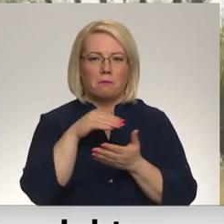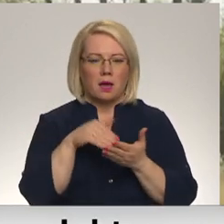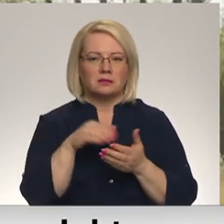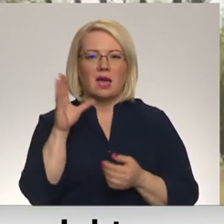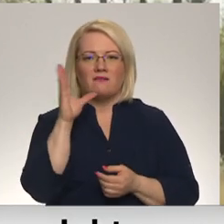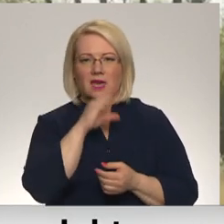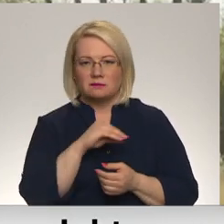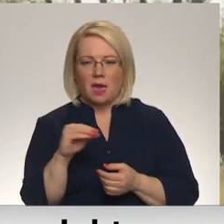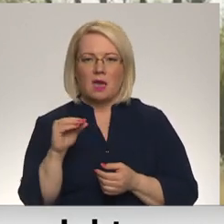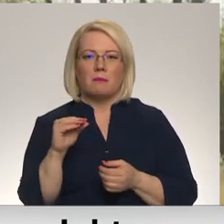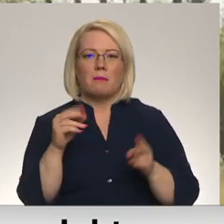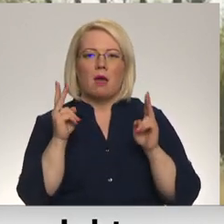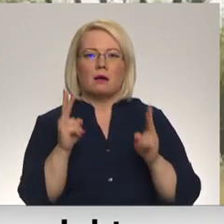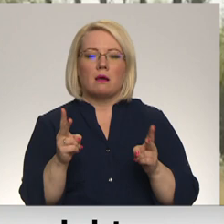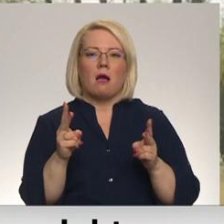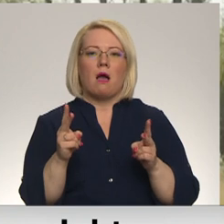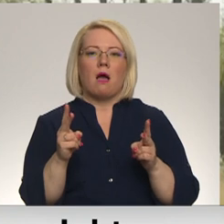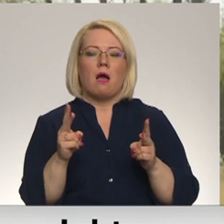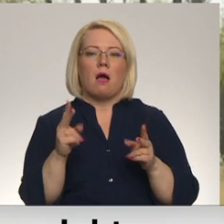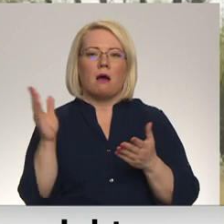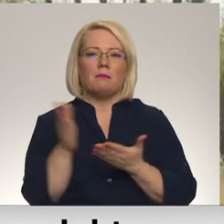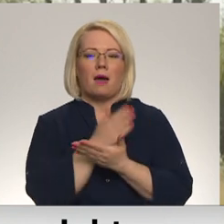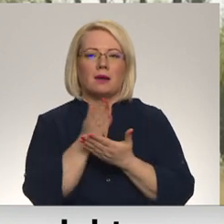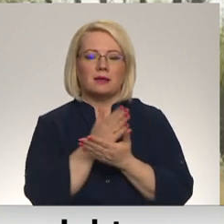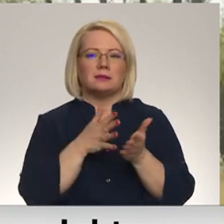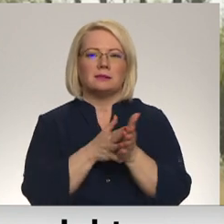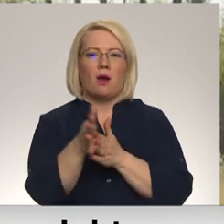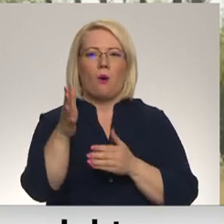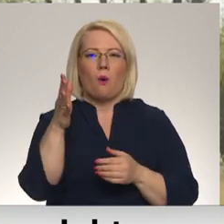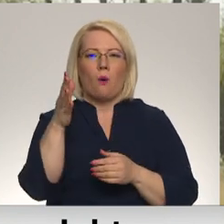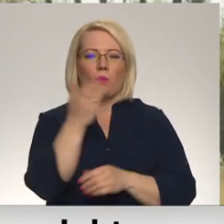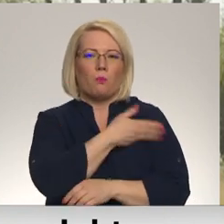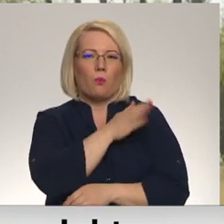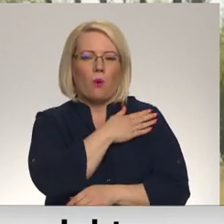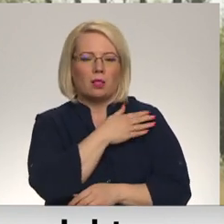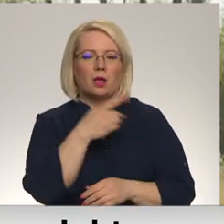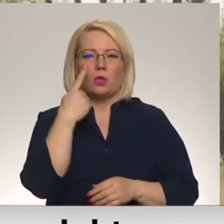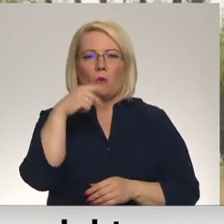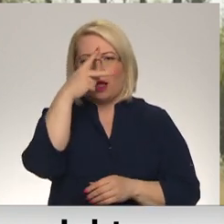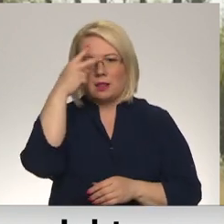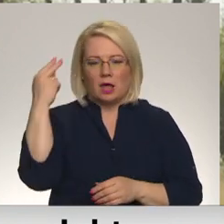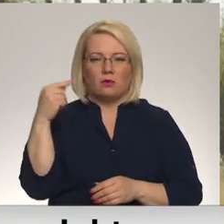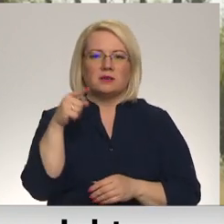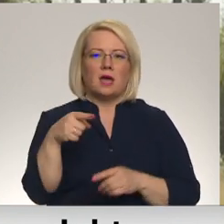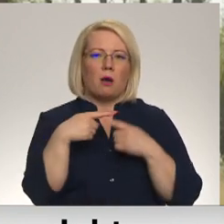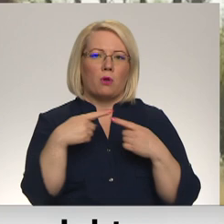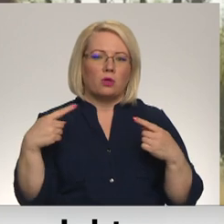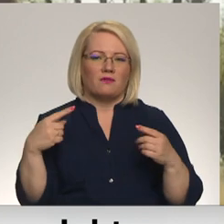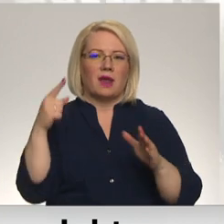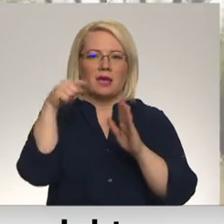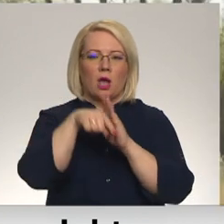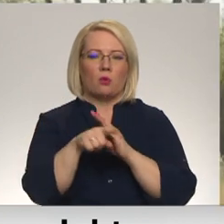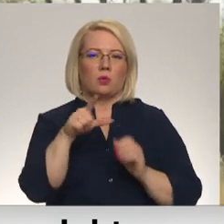spējamība, ka mazām partijām, caur poliju no Lietuvas šī produkcija varēja arī iekļūt